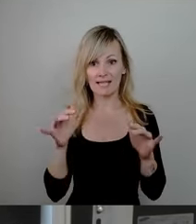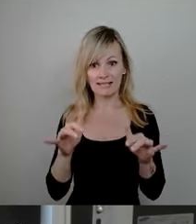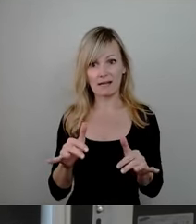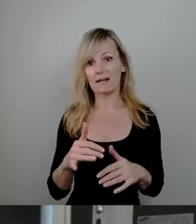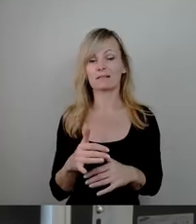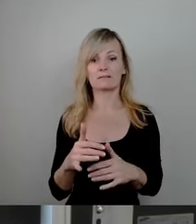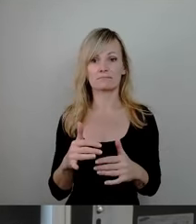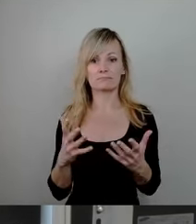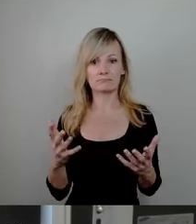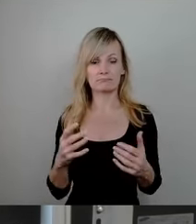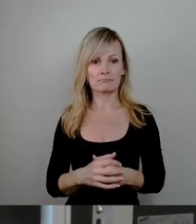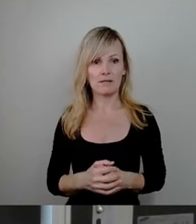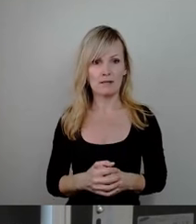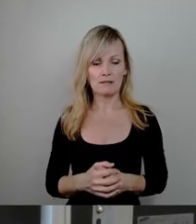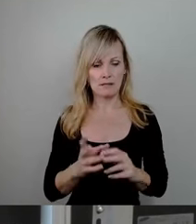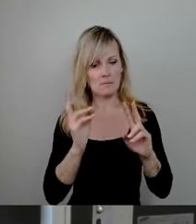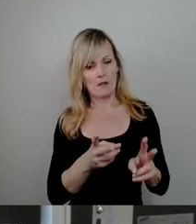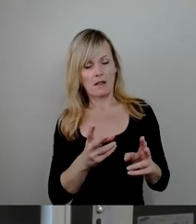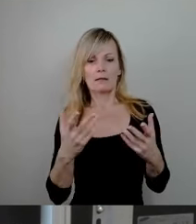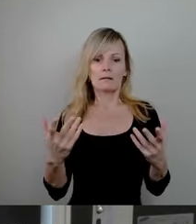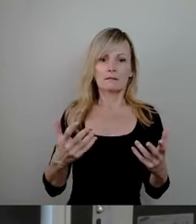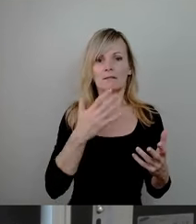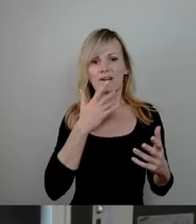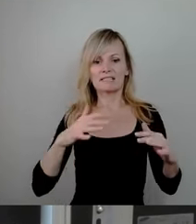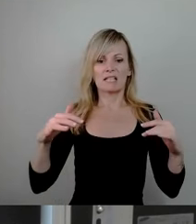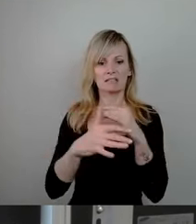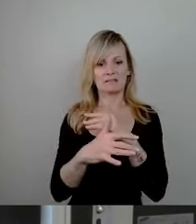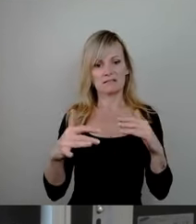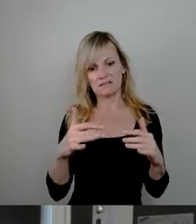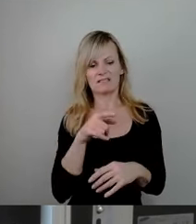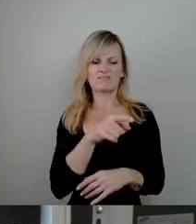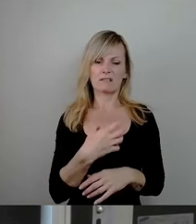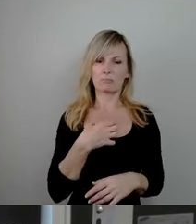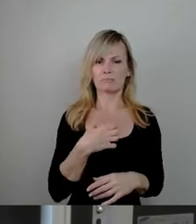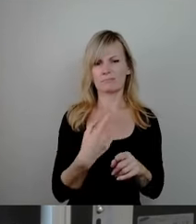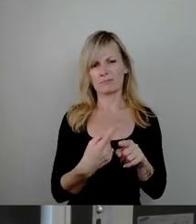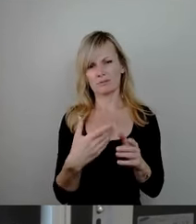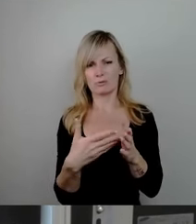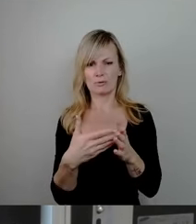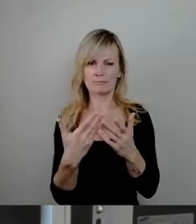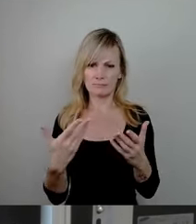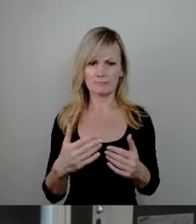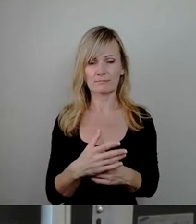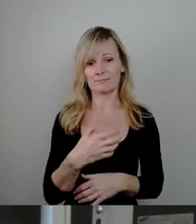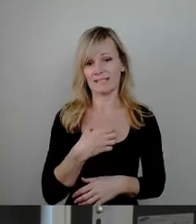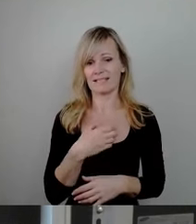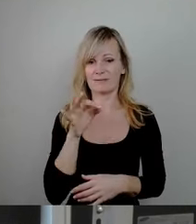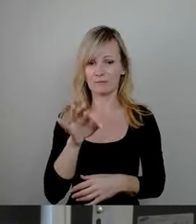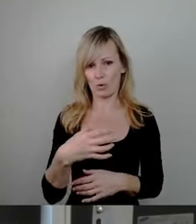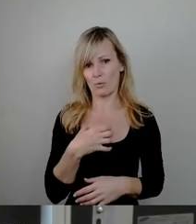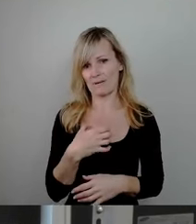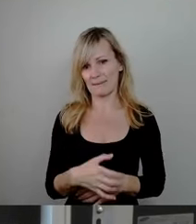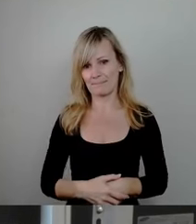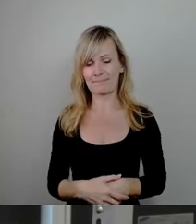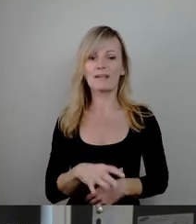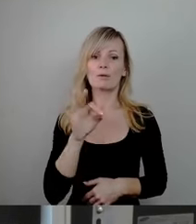und das breitet natürlich sehr große Probleme in Dresden. Und es ist auch, zumindest für den Brückenzug